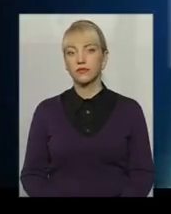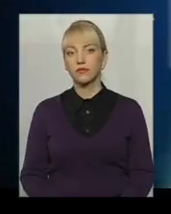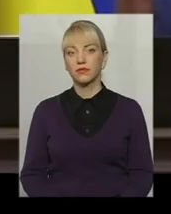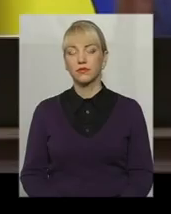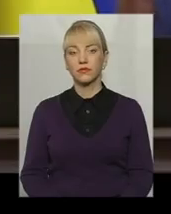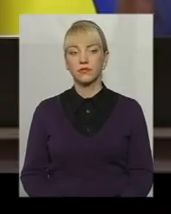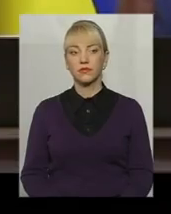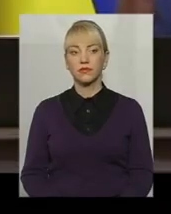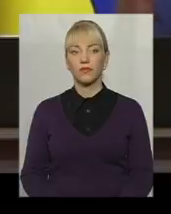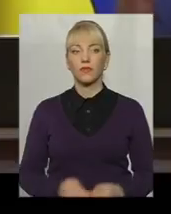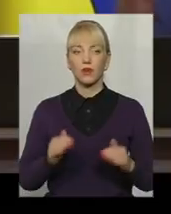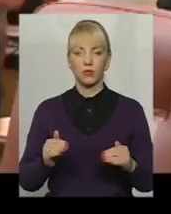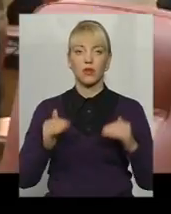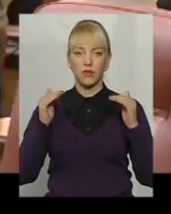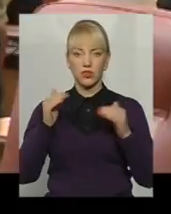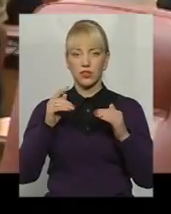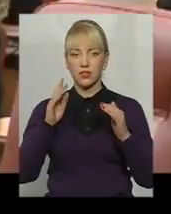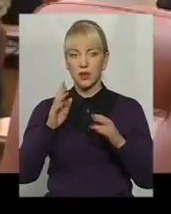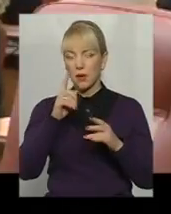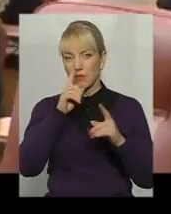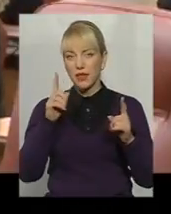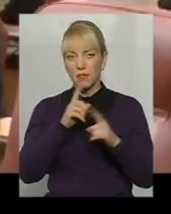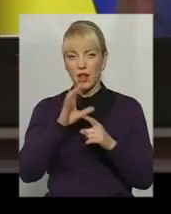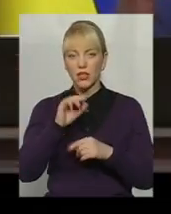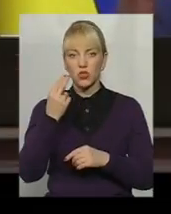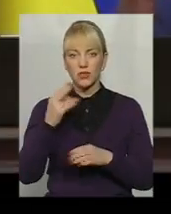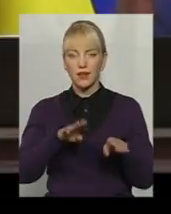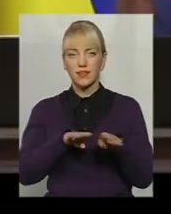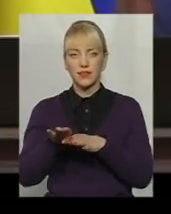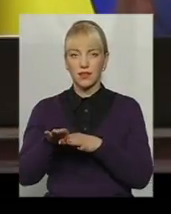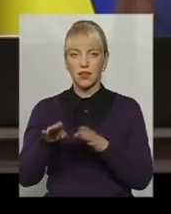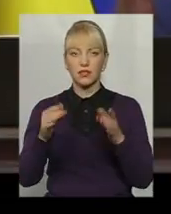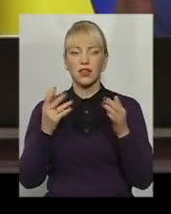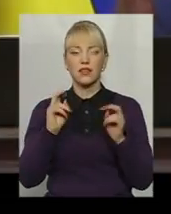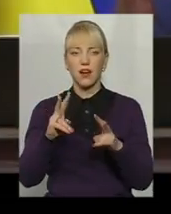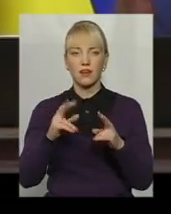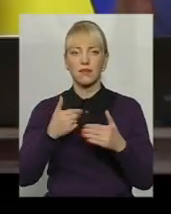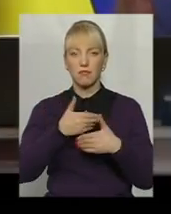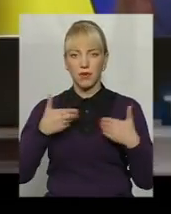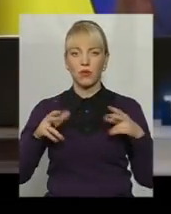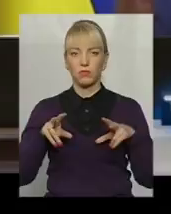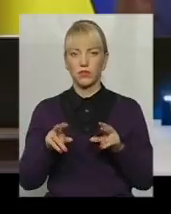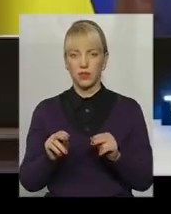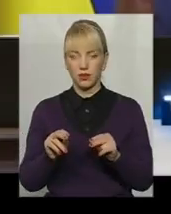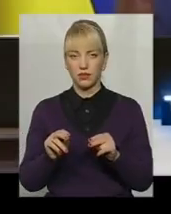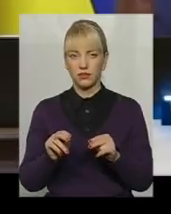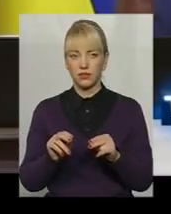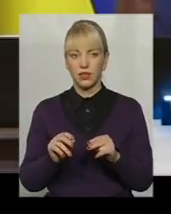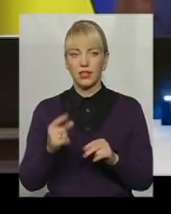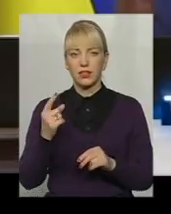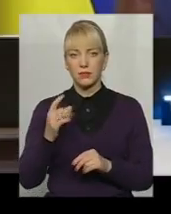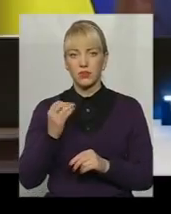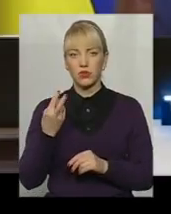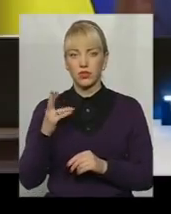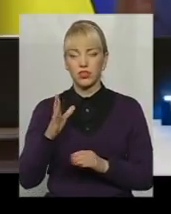Будуть підвищені мінімальні соціальні стандарти, так як ми обіцяли. А з 1